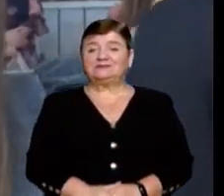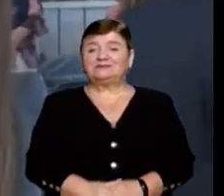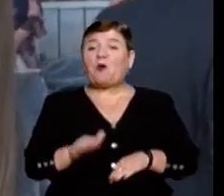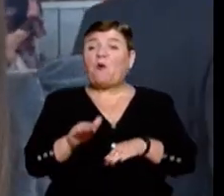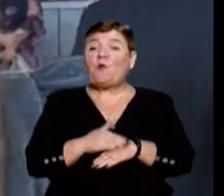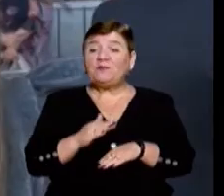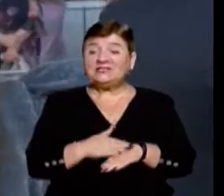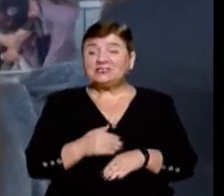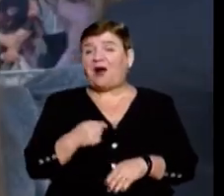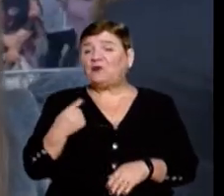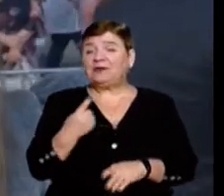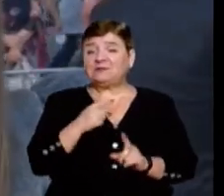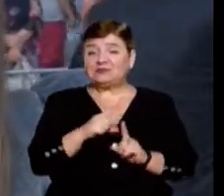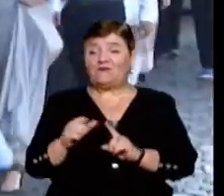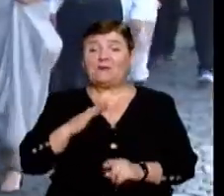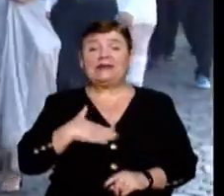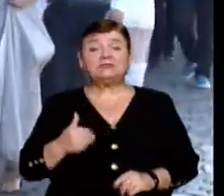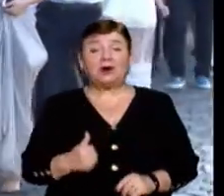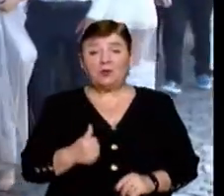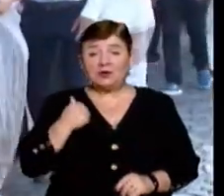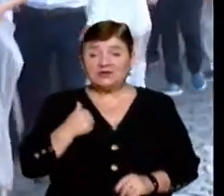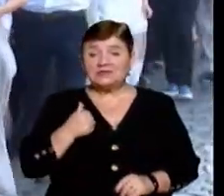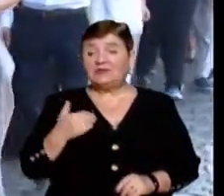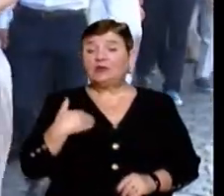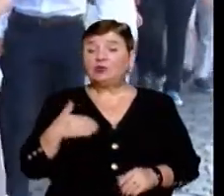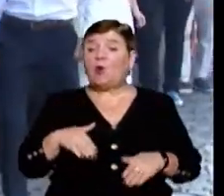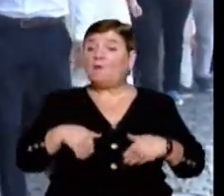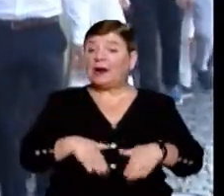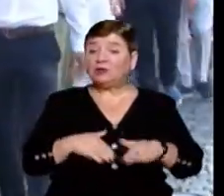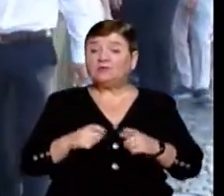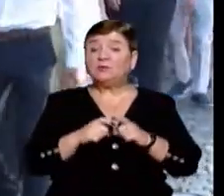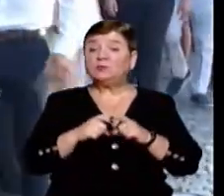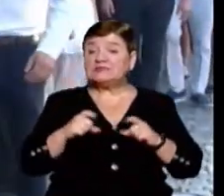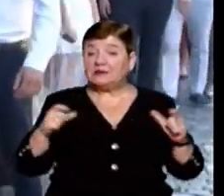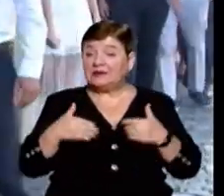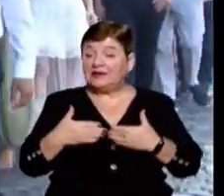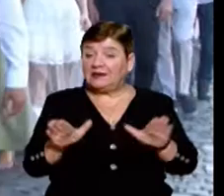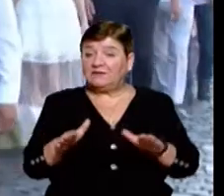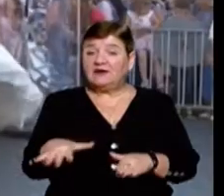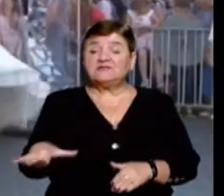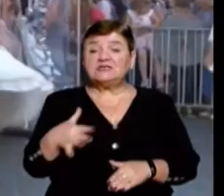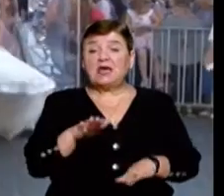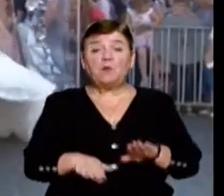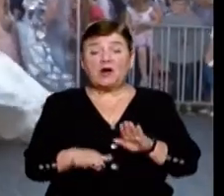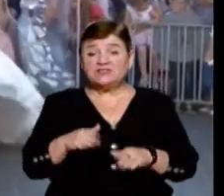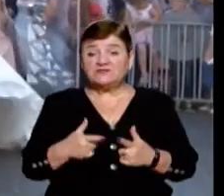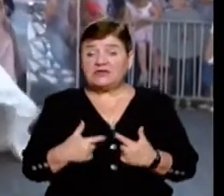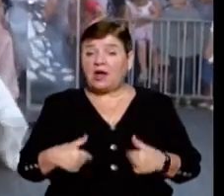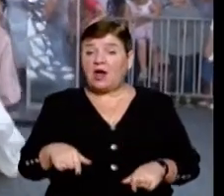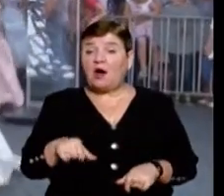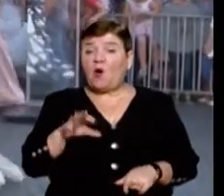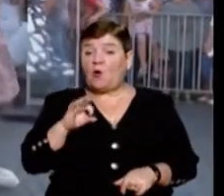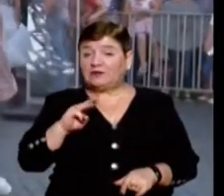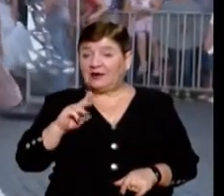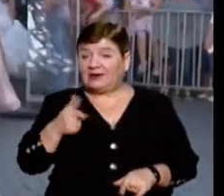Умнічка наша, одним словом, наша гордість. До поради випускників долучилися 11-класники зі всієї Мукачуської об'єднаної громади,